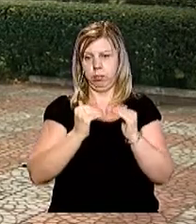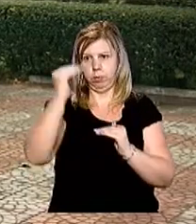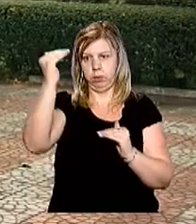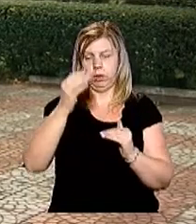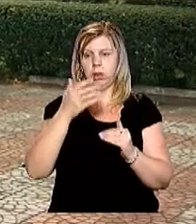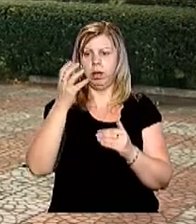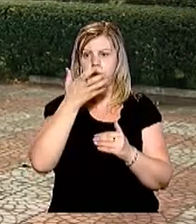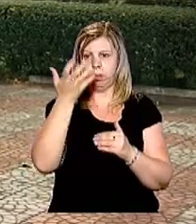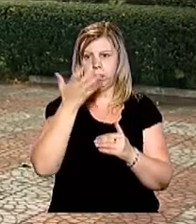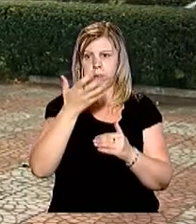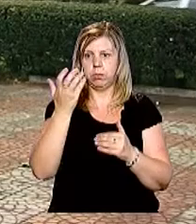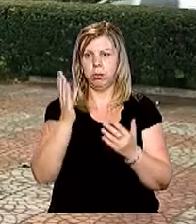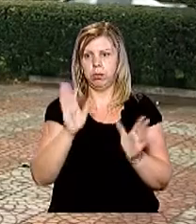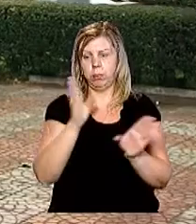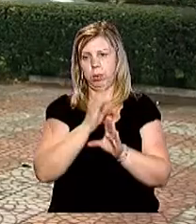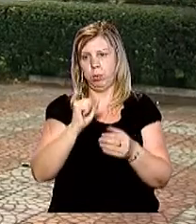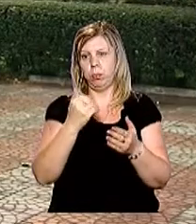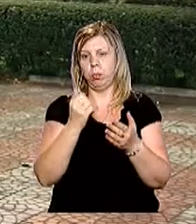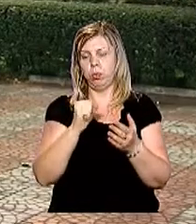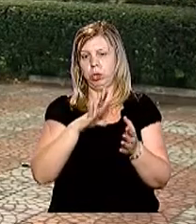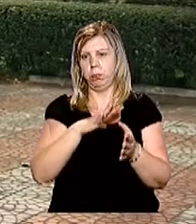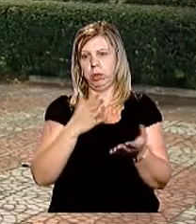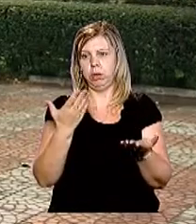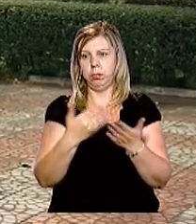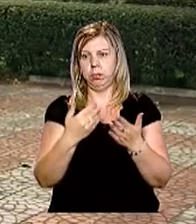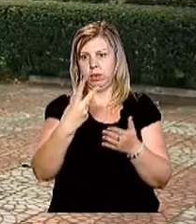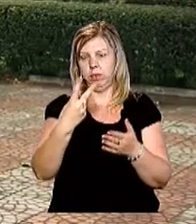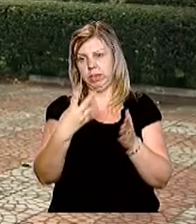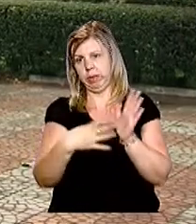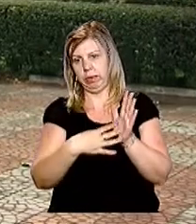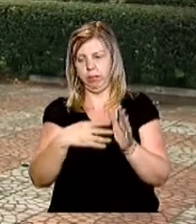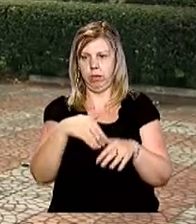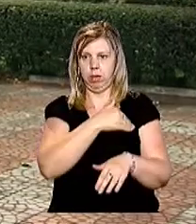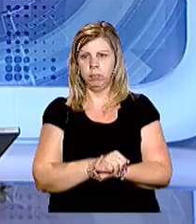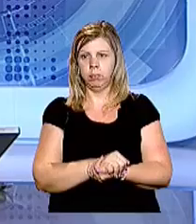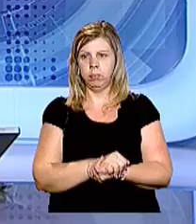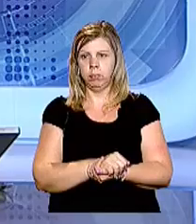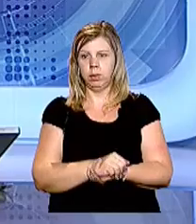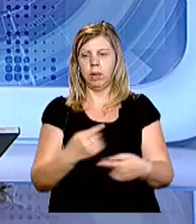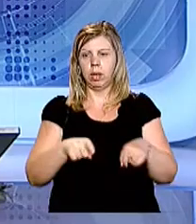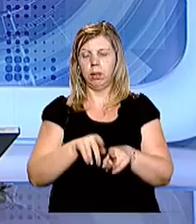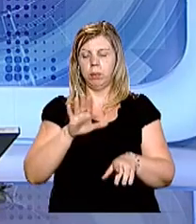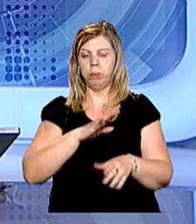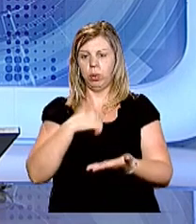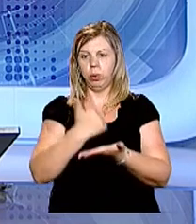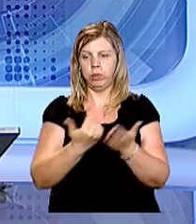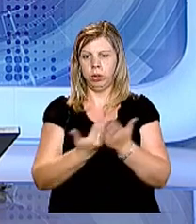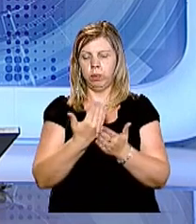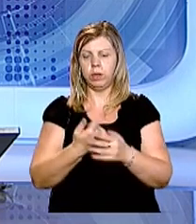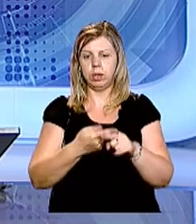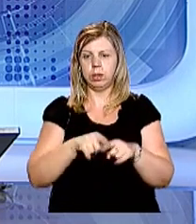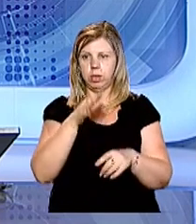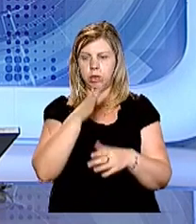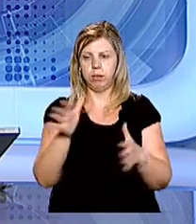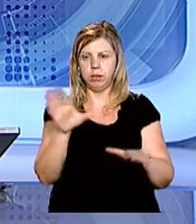температур і в день температури повітря уже на низовині прогріватимуться подекуди до 29 градусів тепла. Такими були головні новини на цей